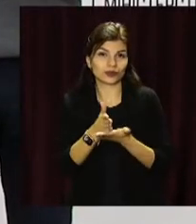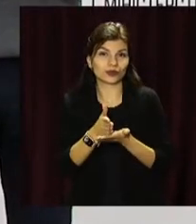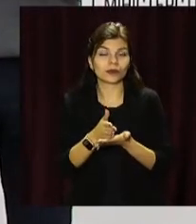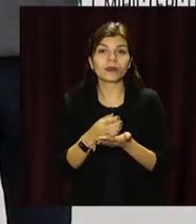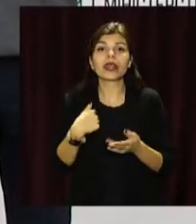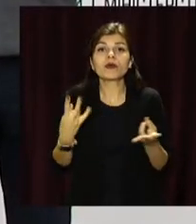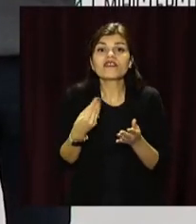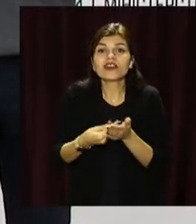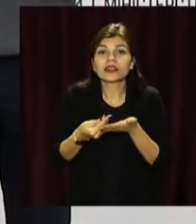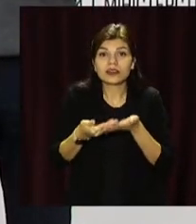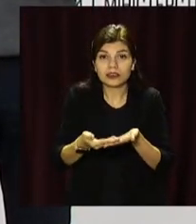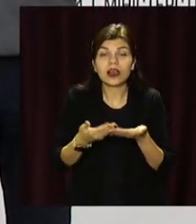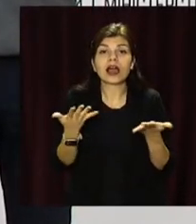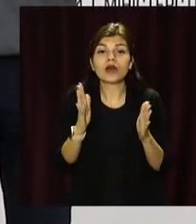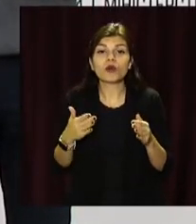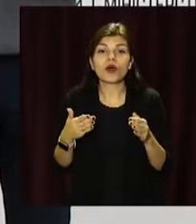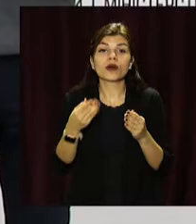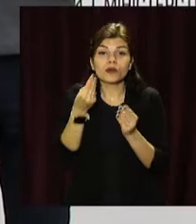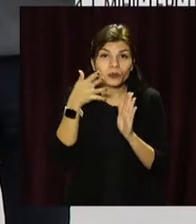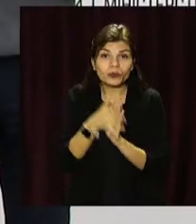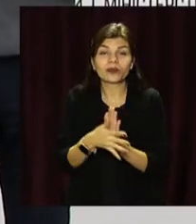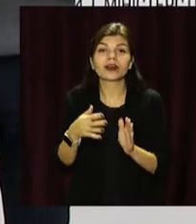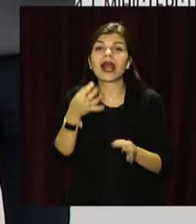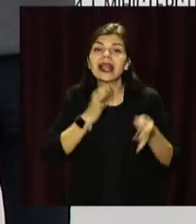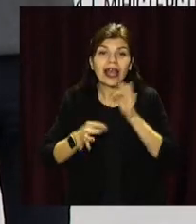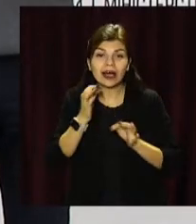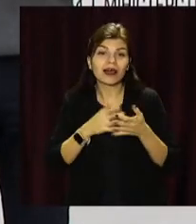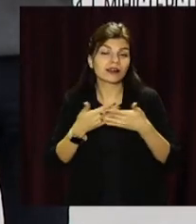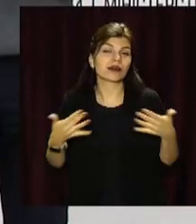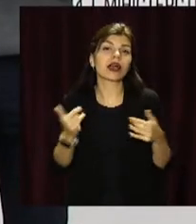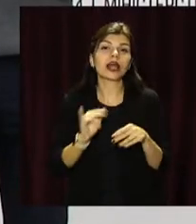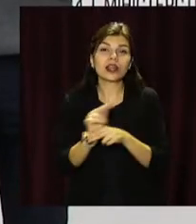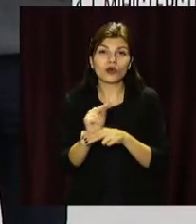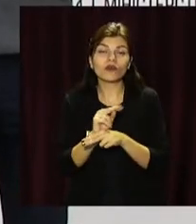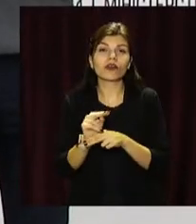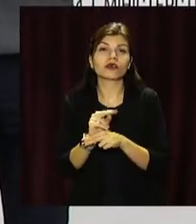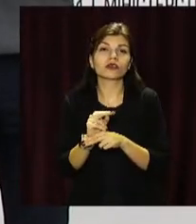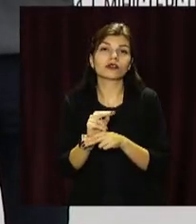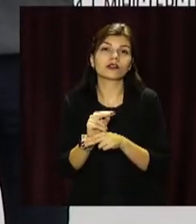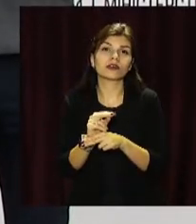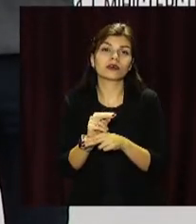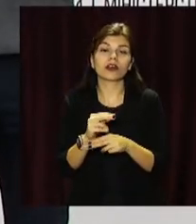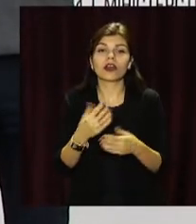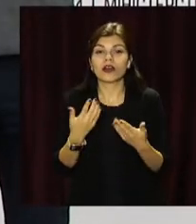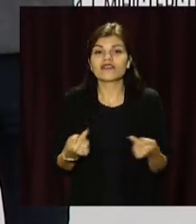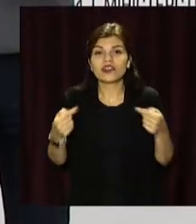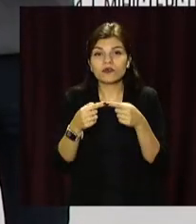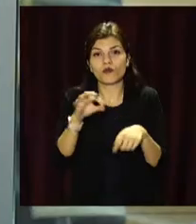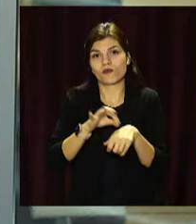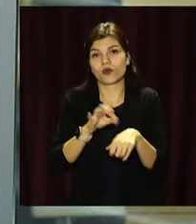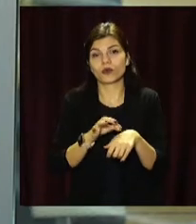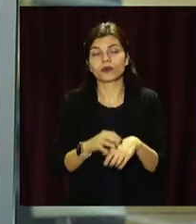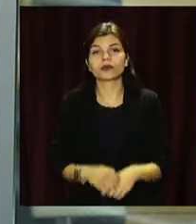Нам треба фінансування, яке буде покривати вартість ліків для лікування відповідної хвороби.